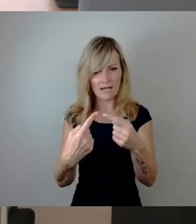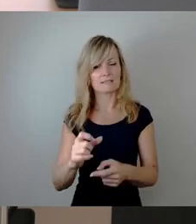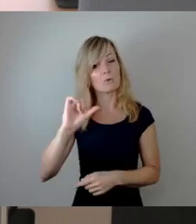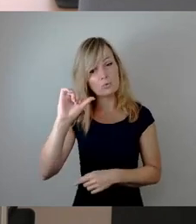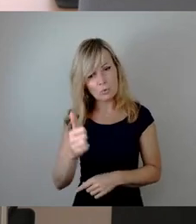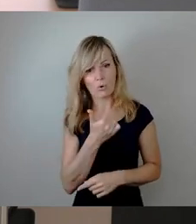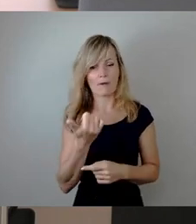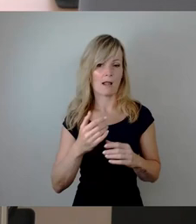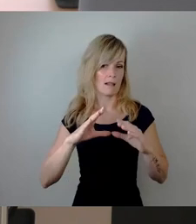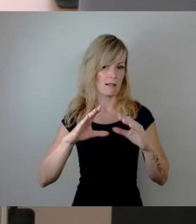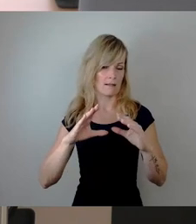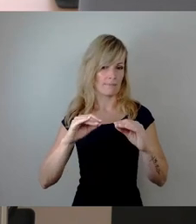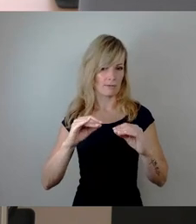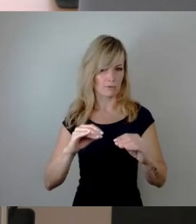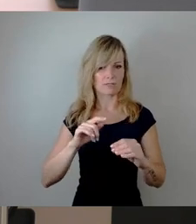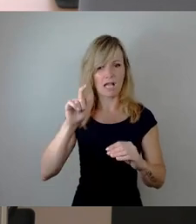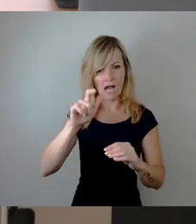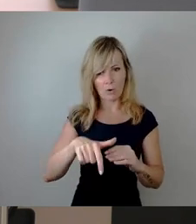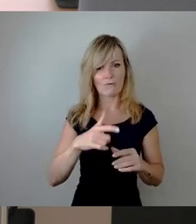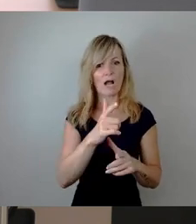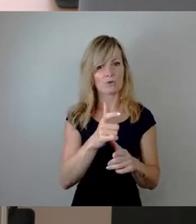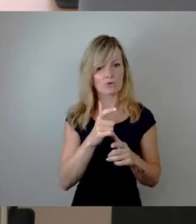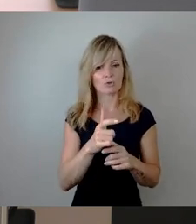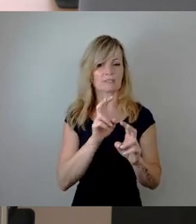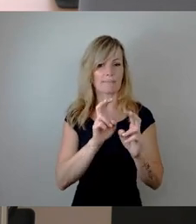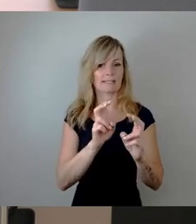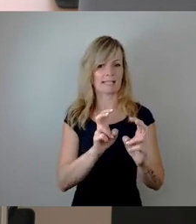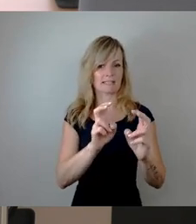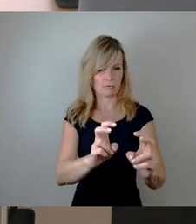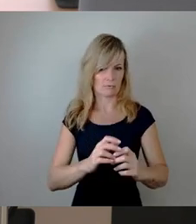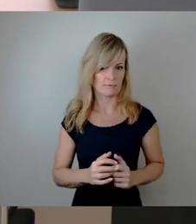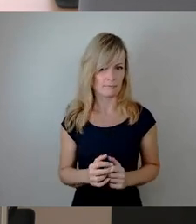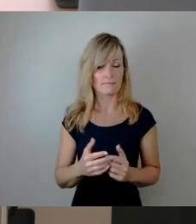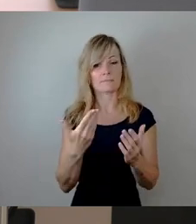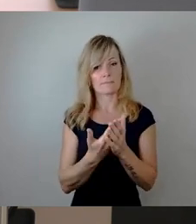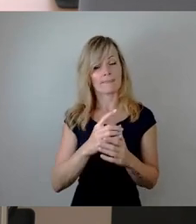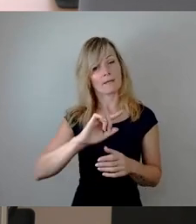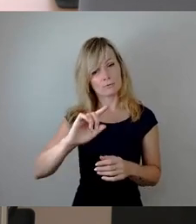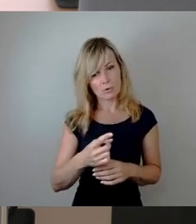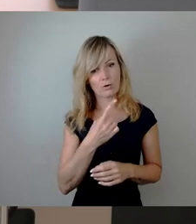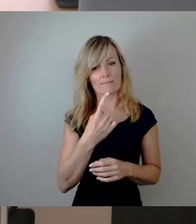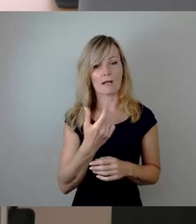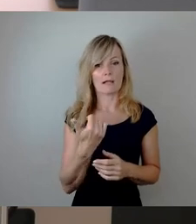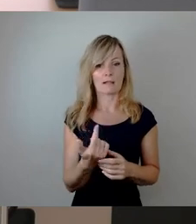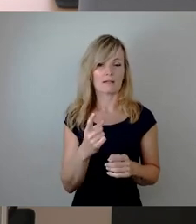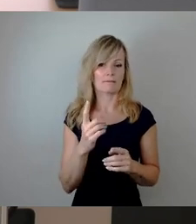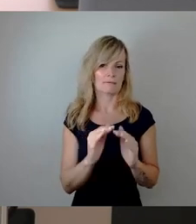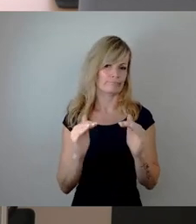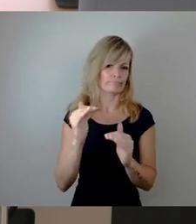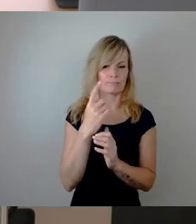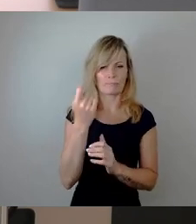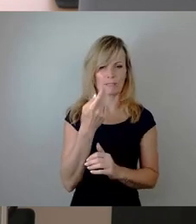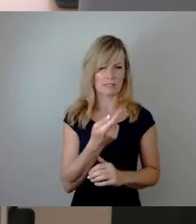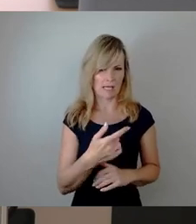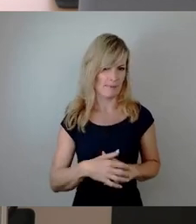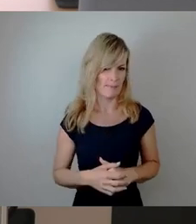wird auf die Ausschussbesetzung. Und man damit noch einmal eins oben drauf setzt. Und da argumentiere ich